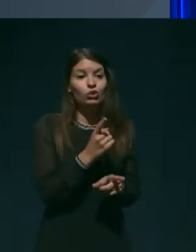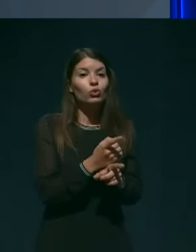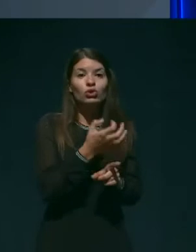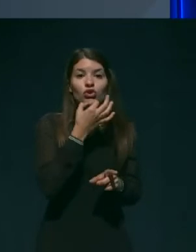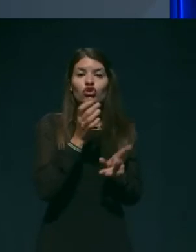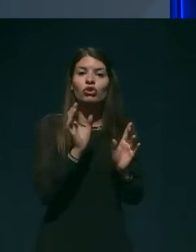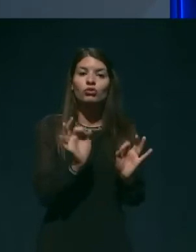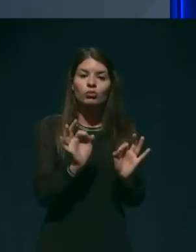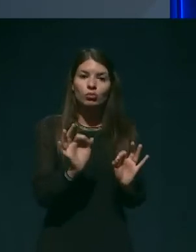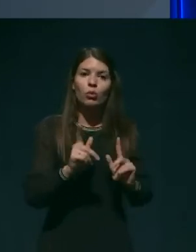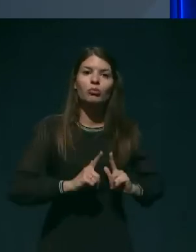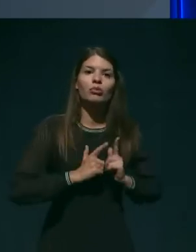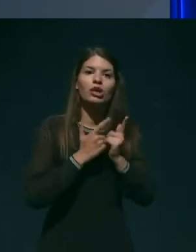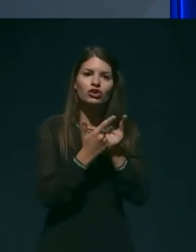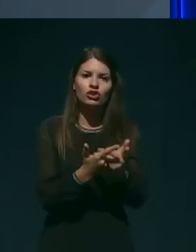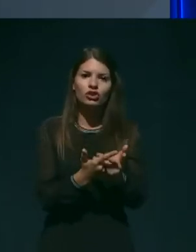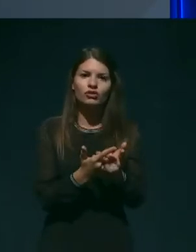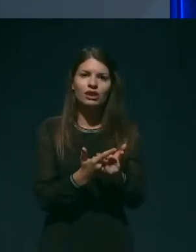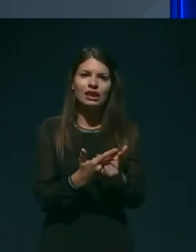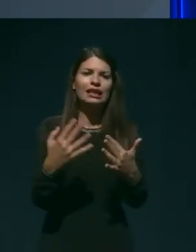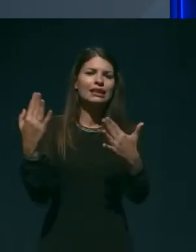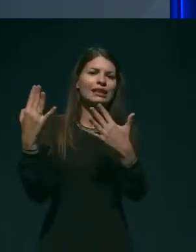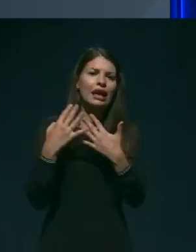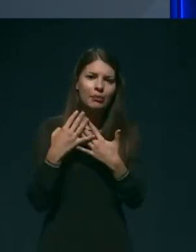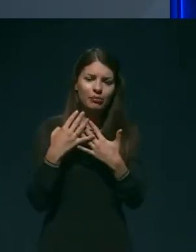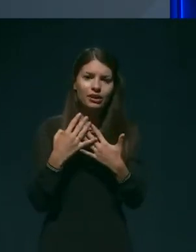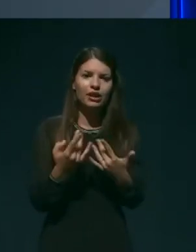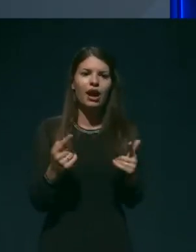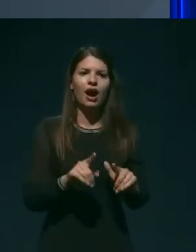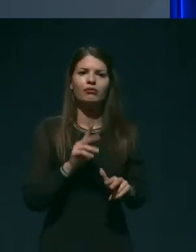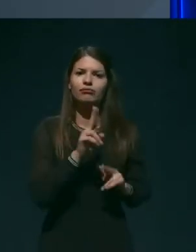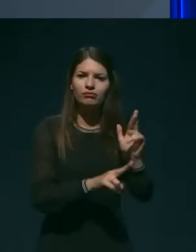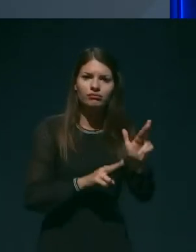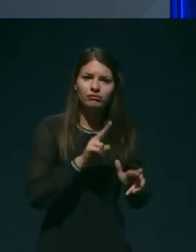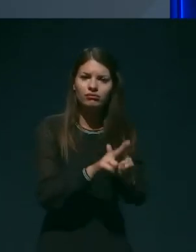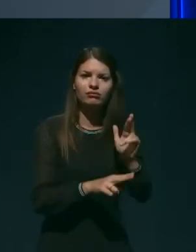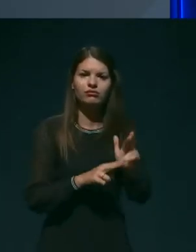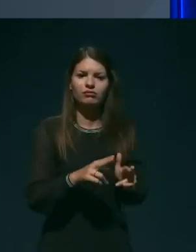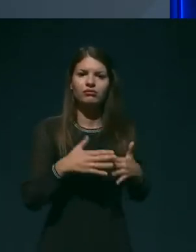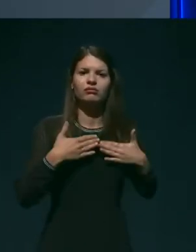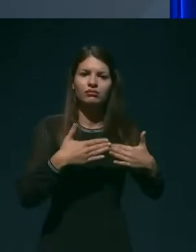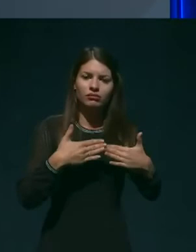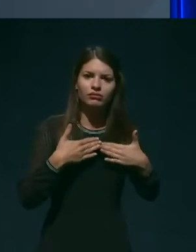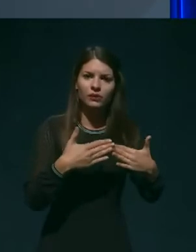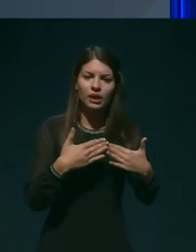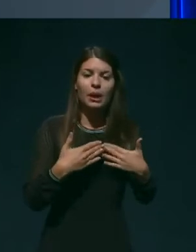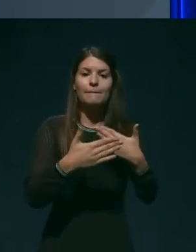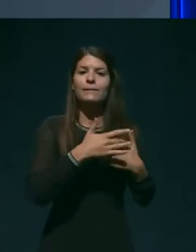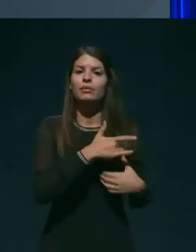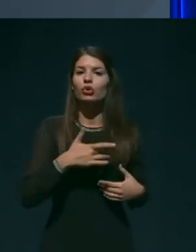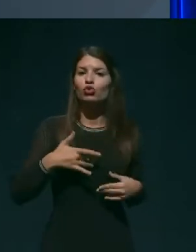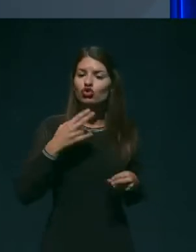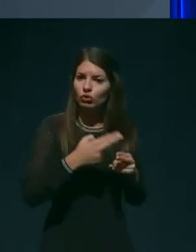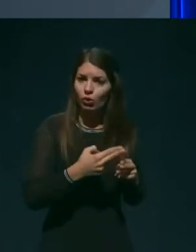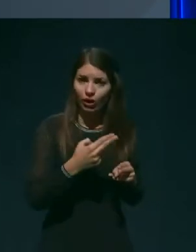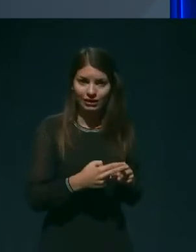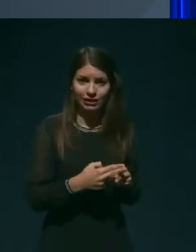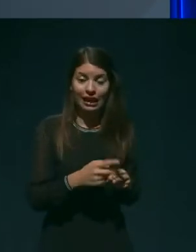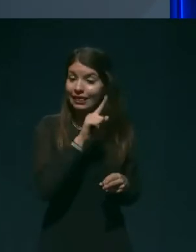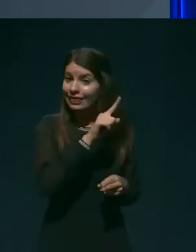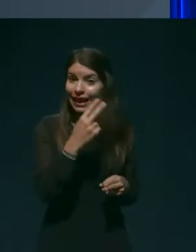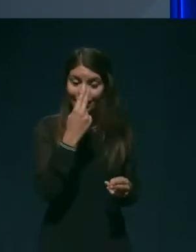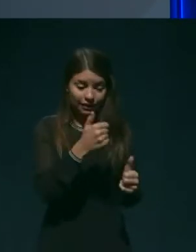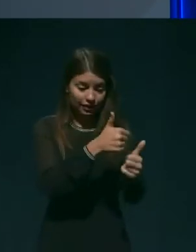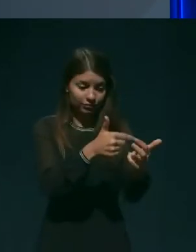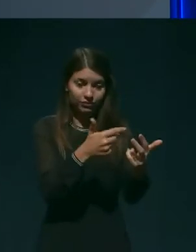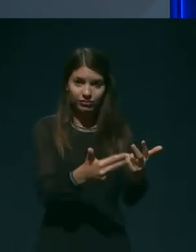obsevanje, intervencije, intubacije pri pljučnih boleznih. Ne glede na vse